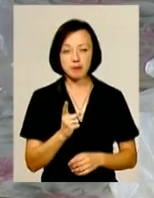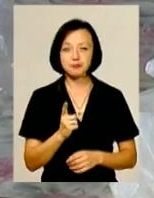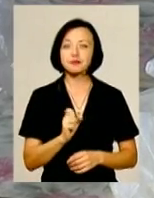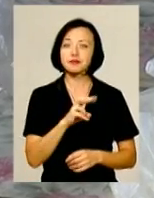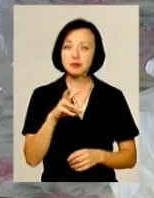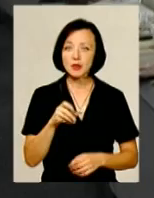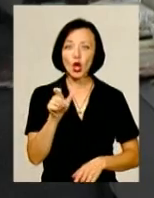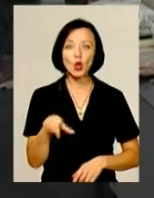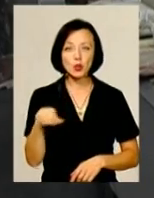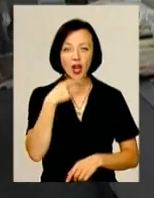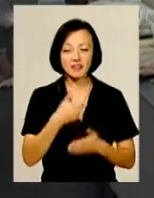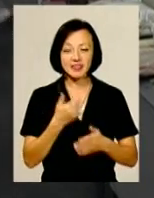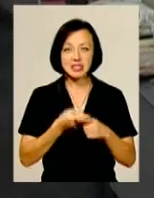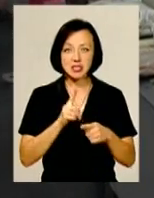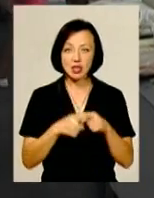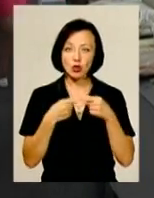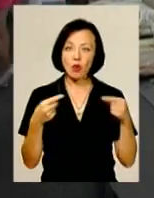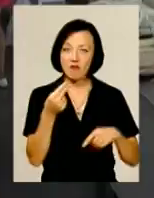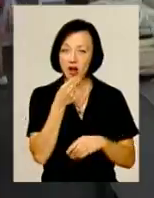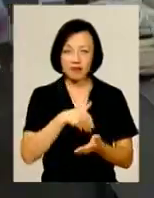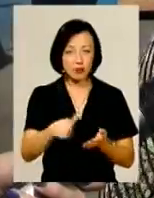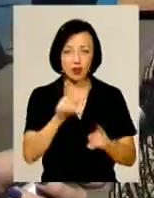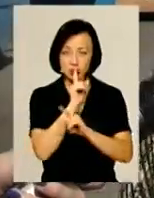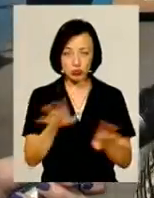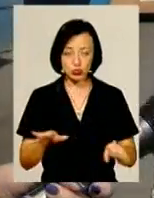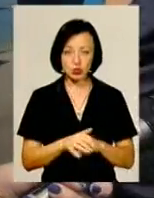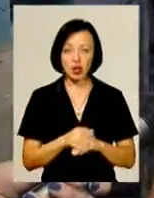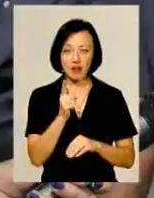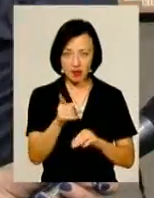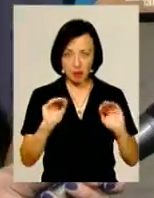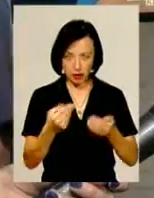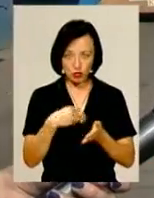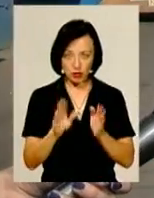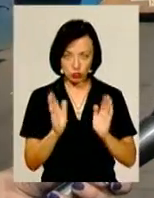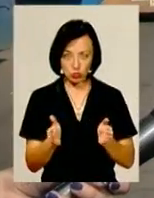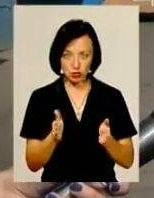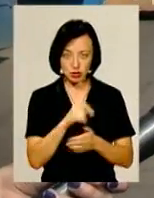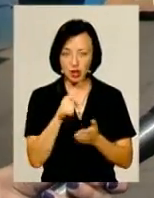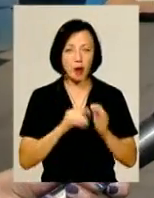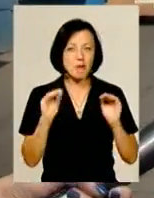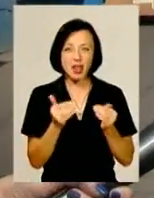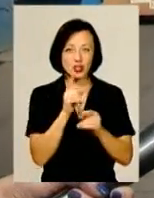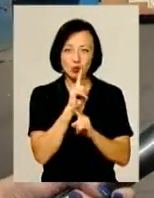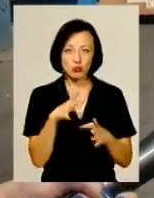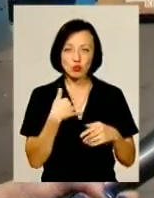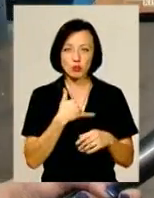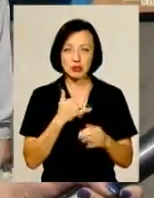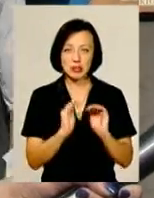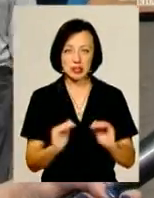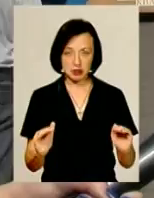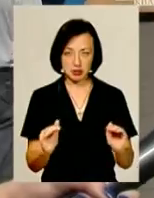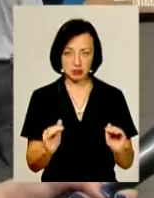Утім, люди кажуть, що від цих товарів все одно не відмовляться. – Але будете менше купувати? – Ну, менше не вийде, тому що діти.